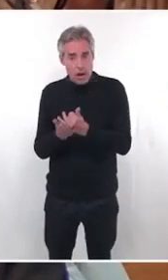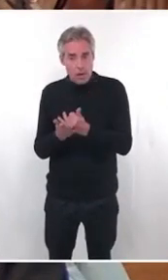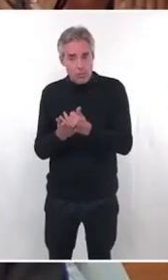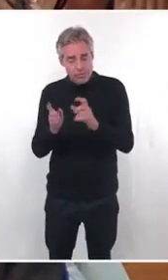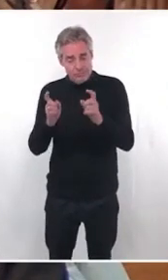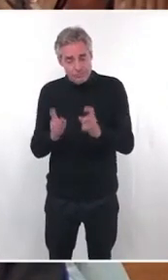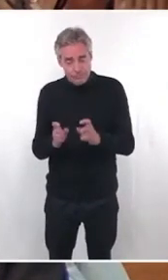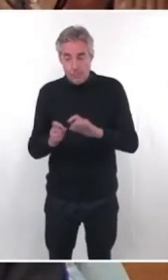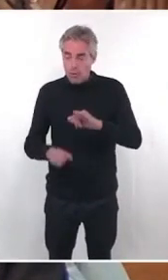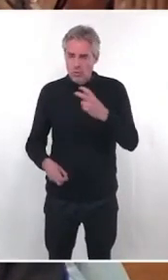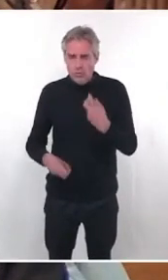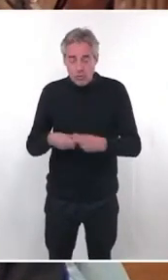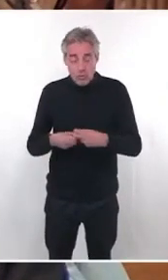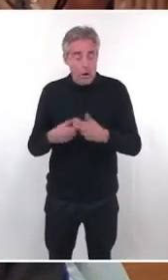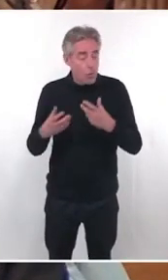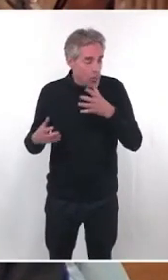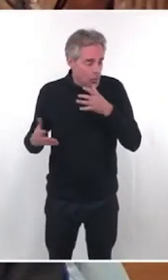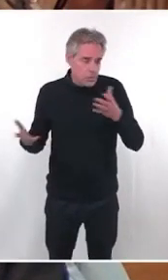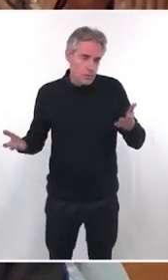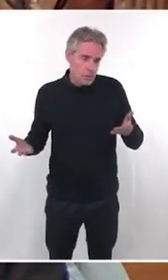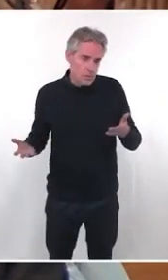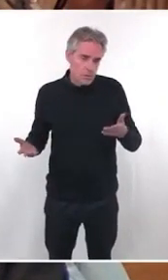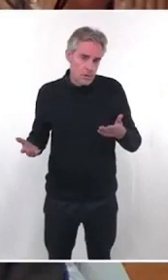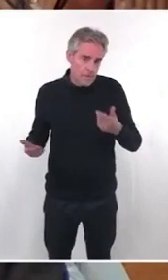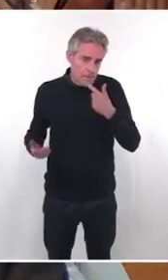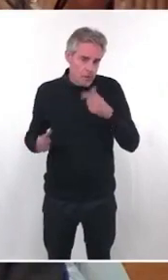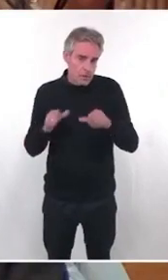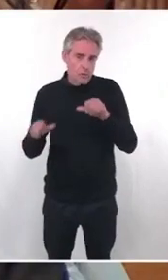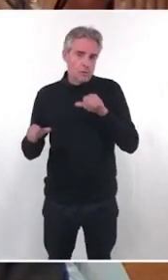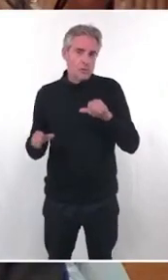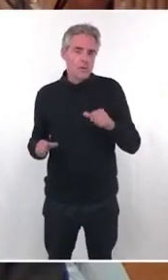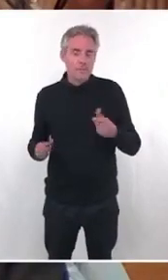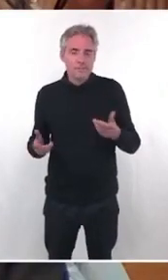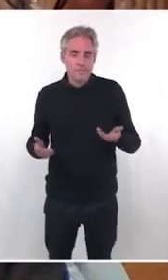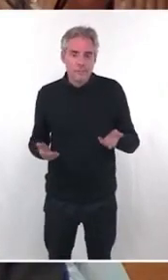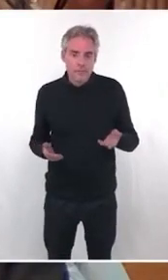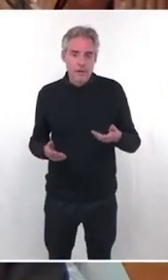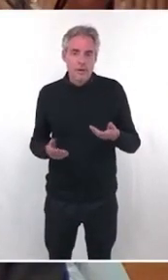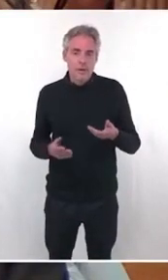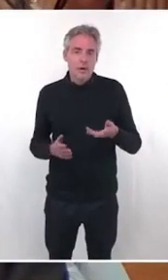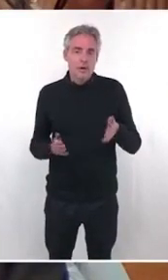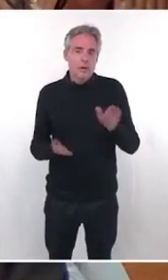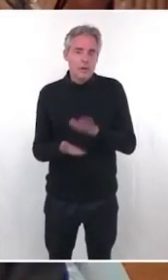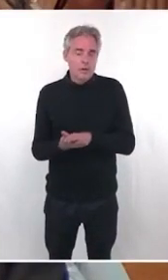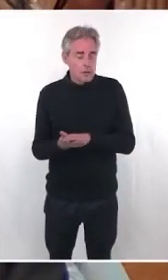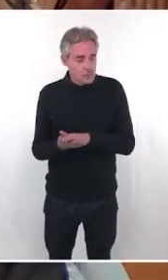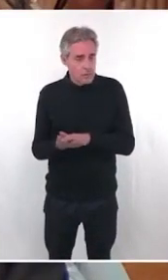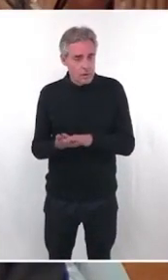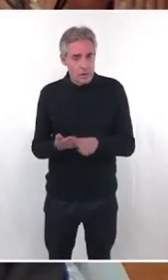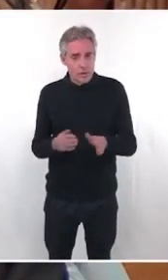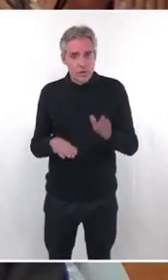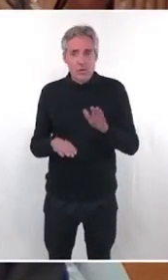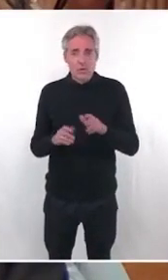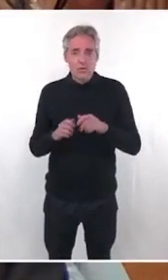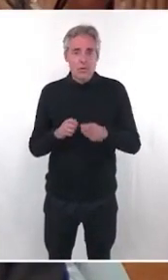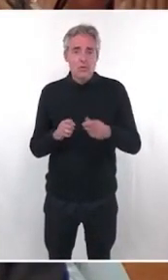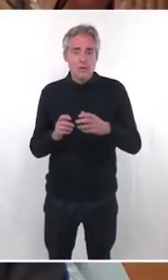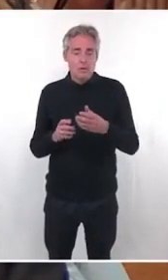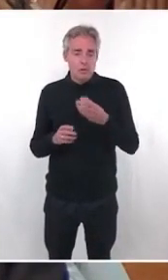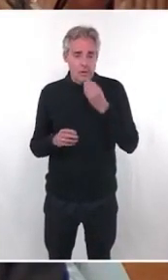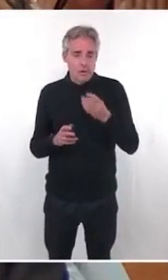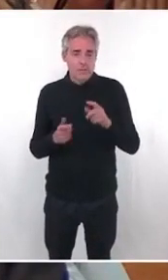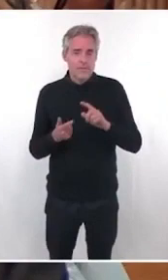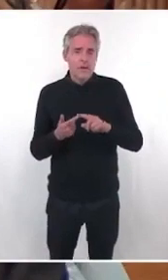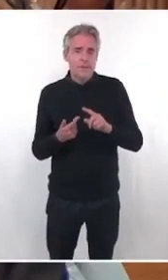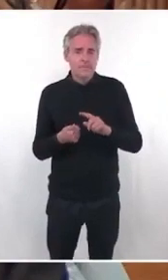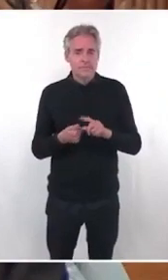avec la brutalité avec laquelle elles sont présentées, ces conditions de réindexation sur la redevance. Il y a